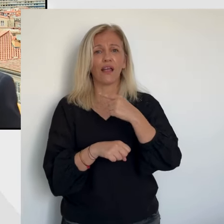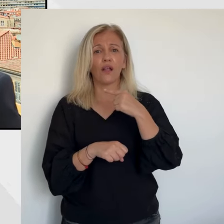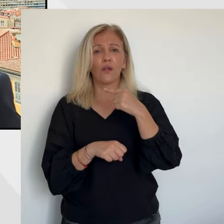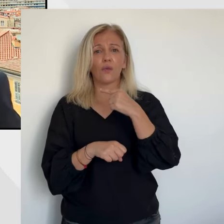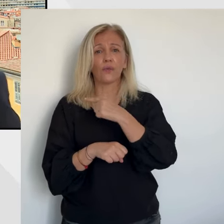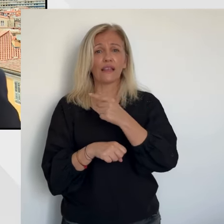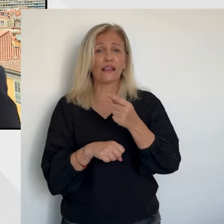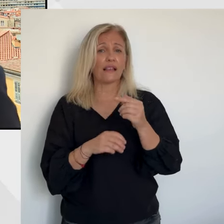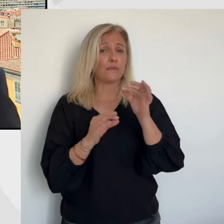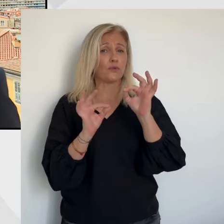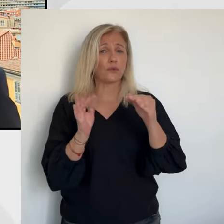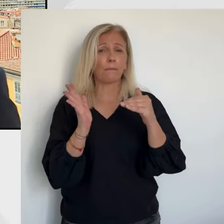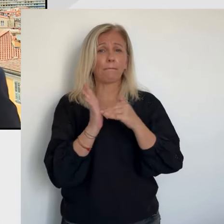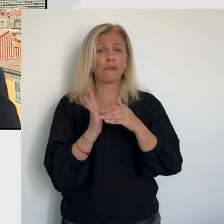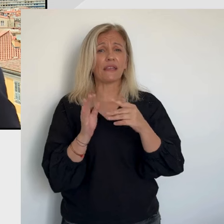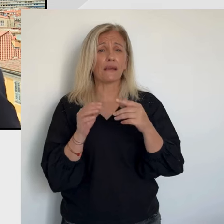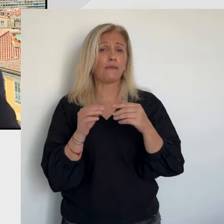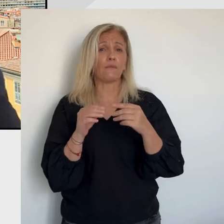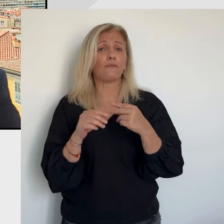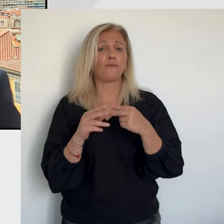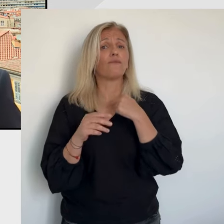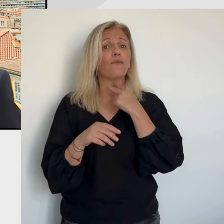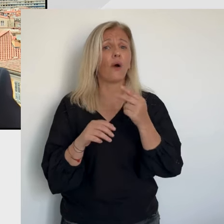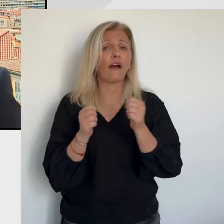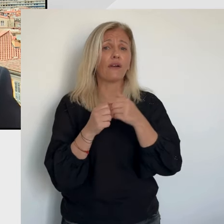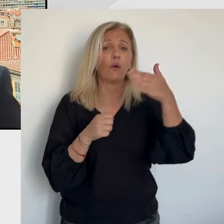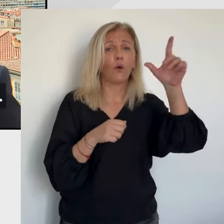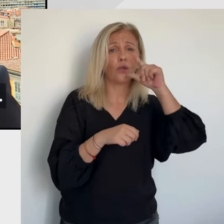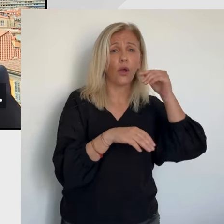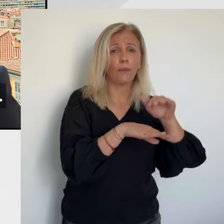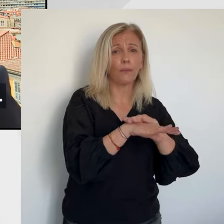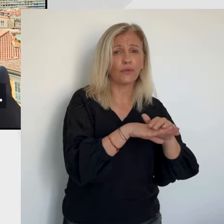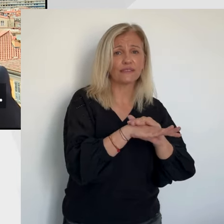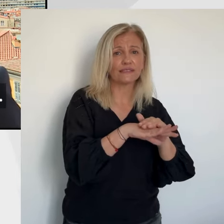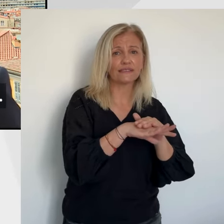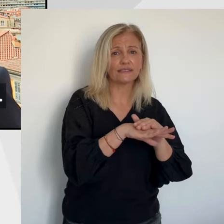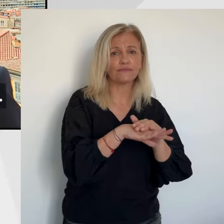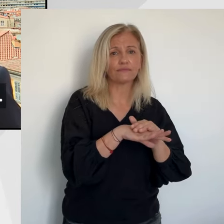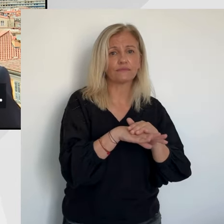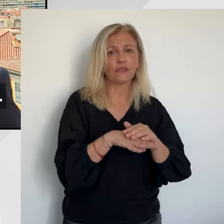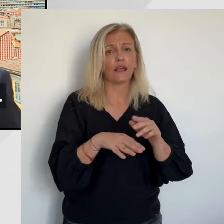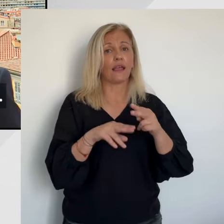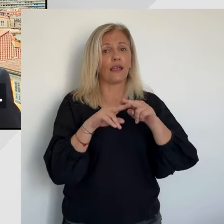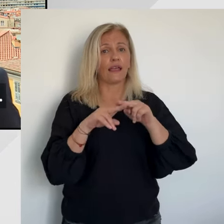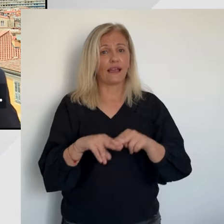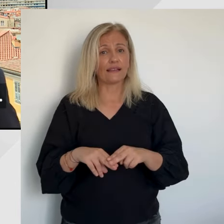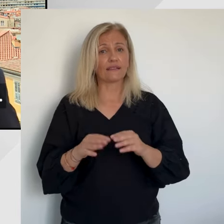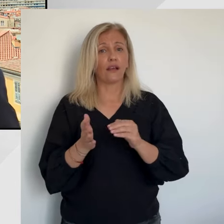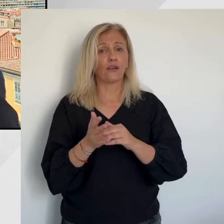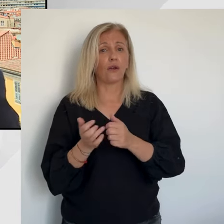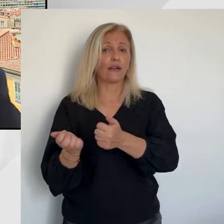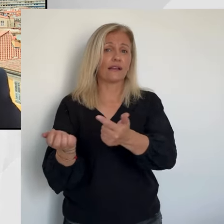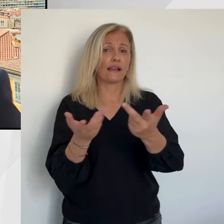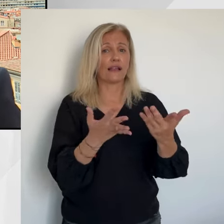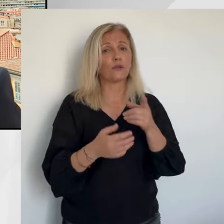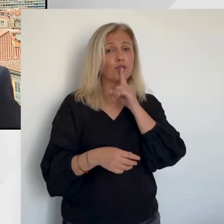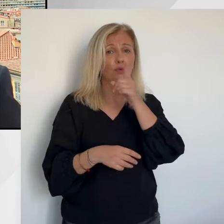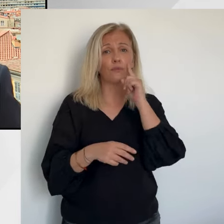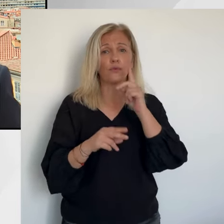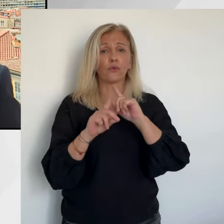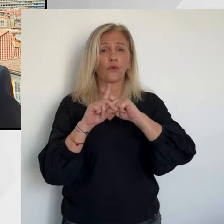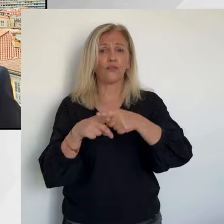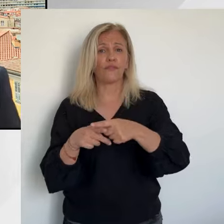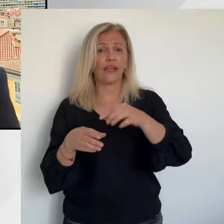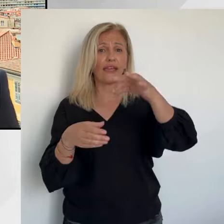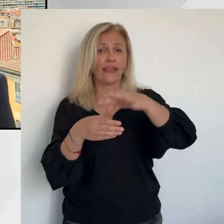chez nos concitoyens. Il faut le faire sans racisme, sans traitement inapproprié, mais il faut le faire. Et moi, j'ai l'intention, pendant cette